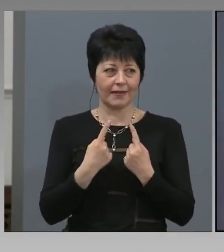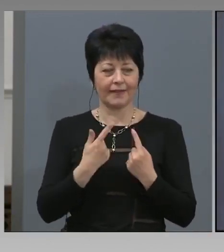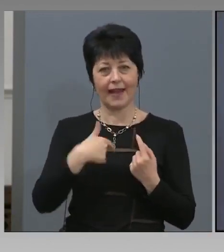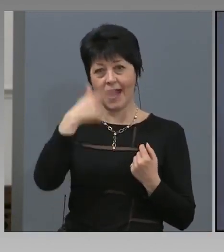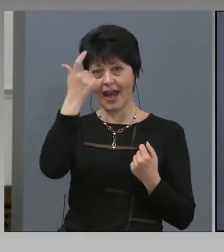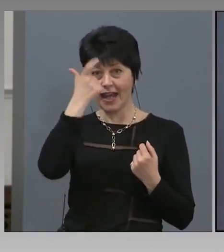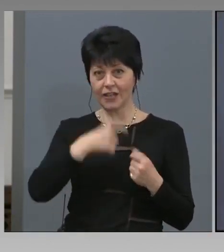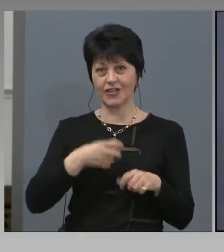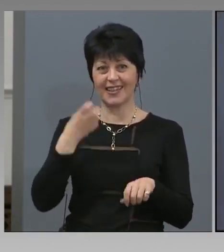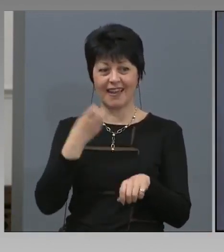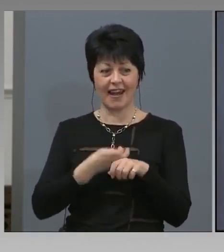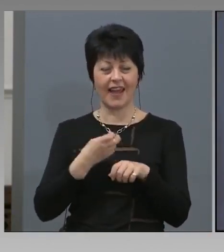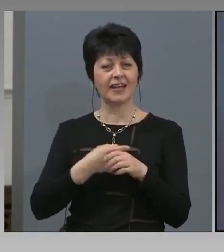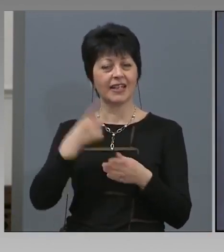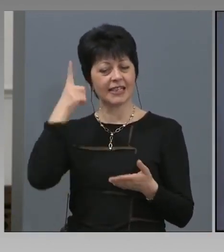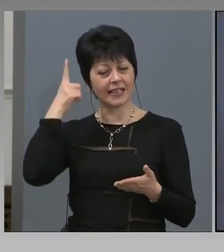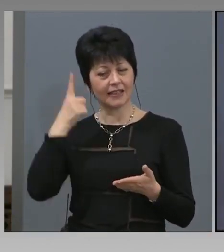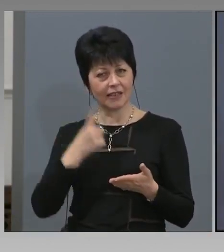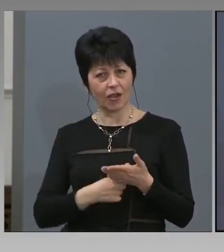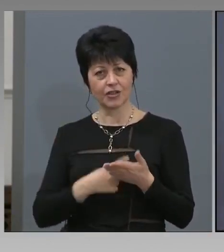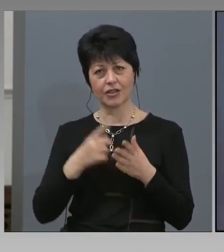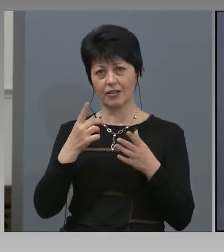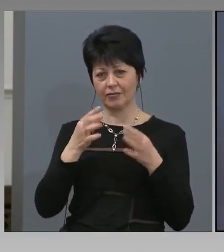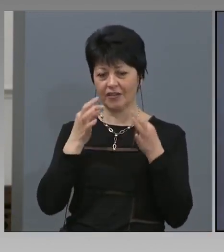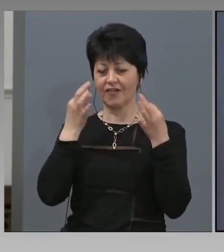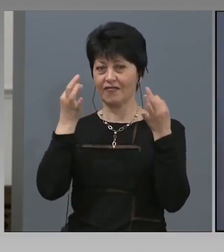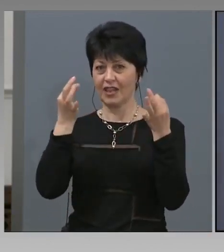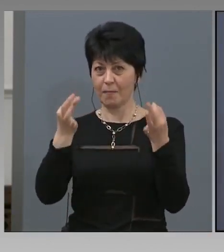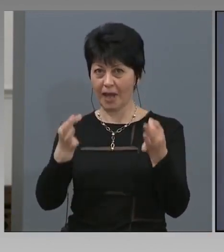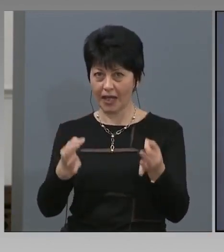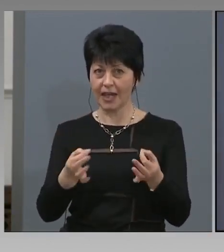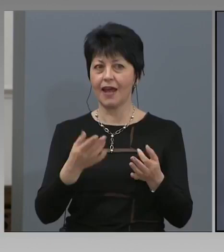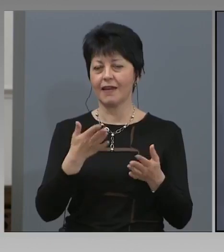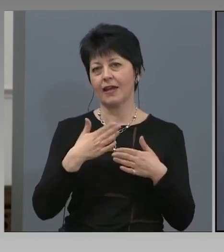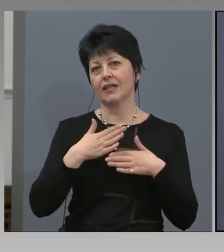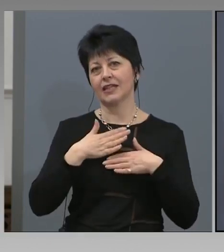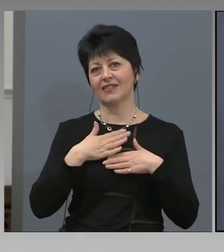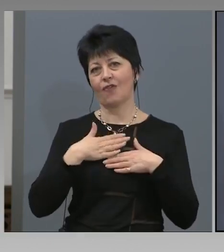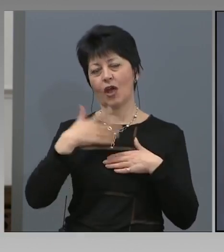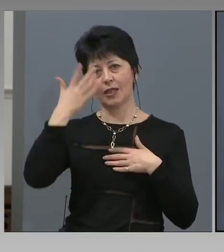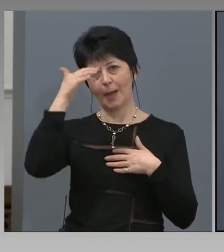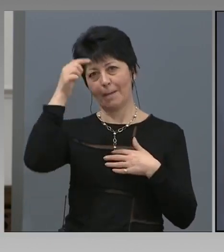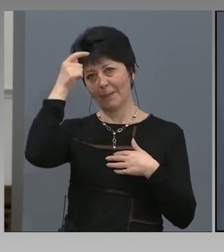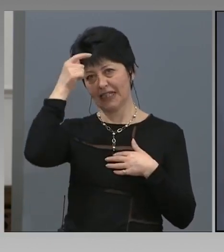лекари са длъжни да обръщат внимание на своите пациенти, те имат подписан такъв договор.